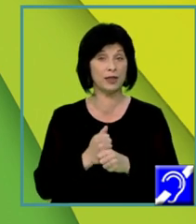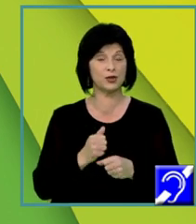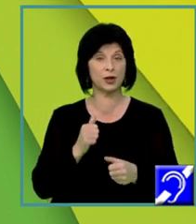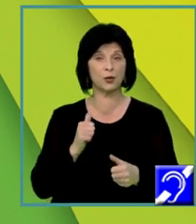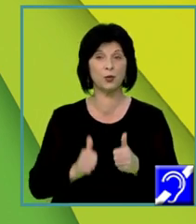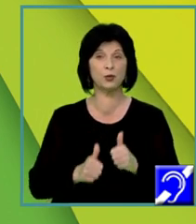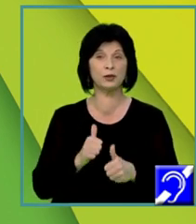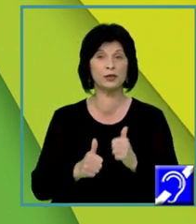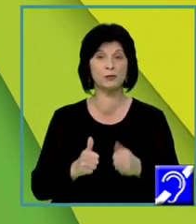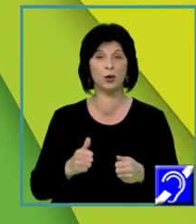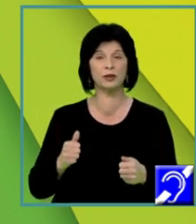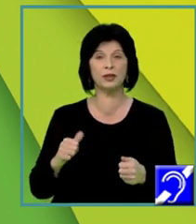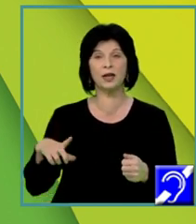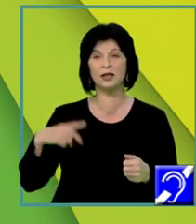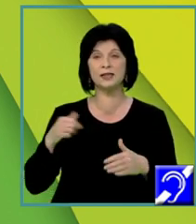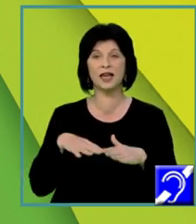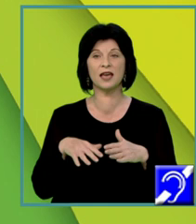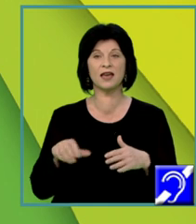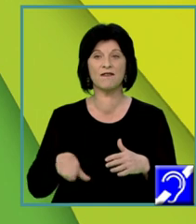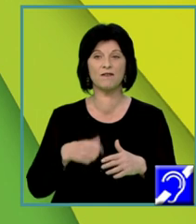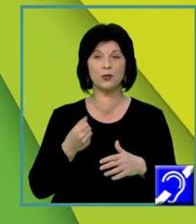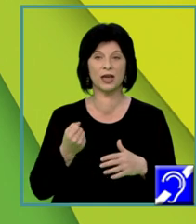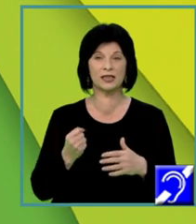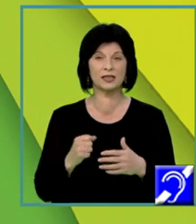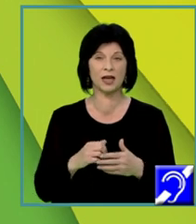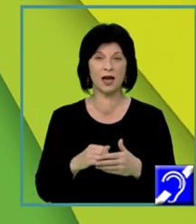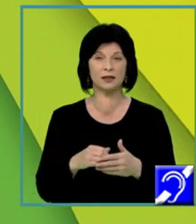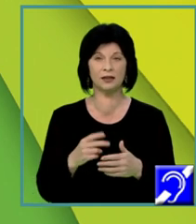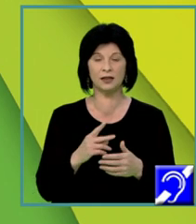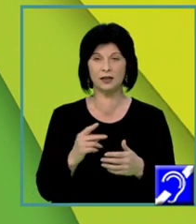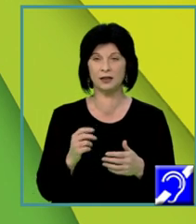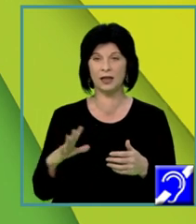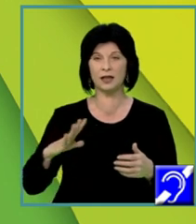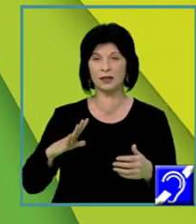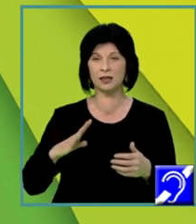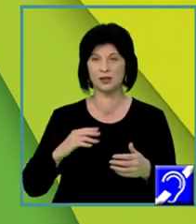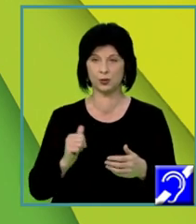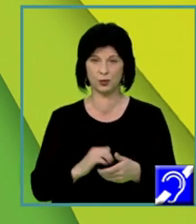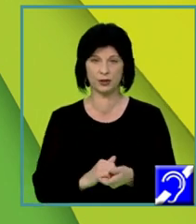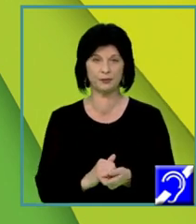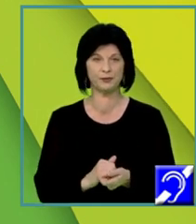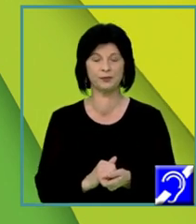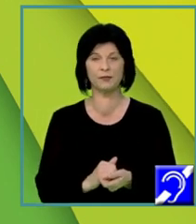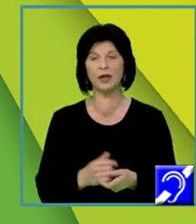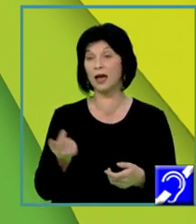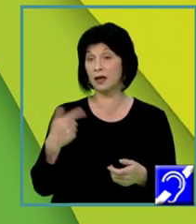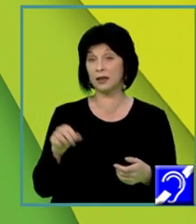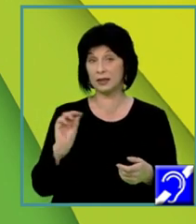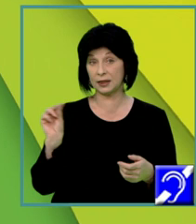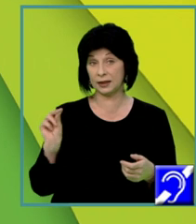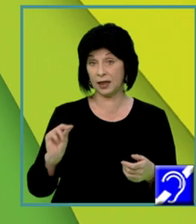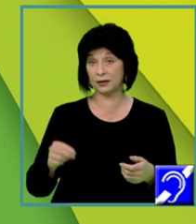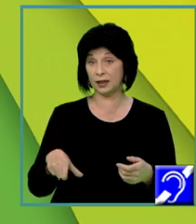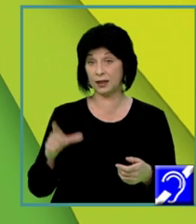de Emil Marinescu, cât și la experiența personală sau culturală. În redactarea textului veți avea în vedere